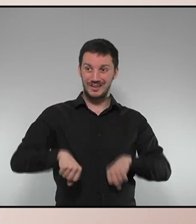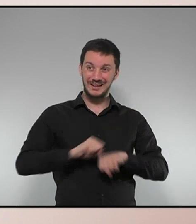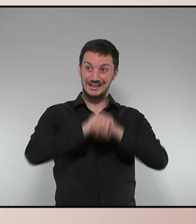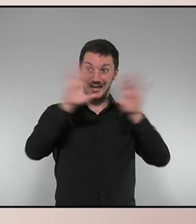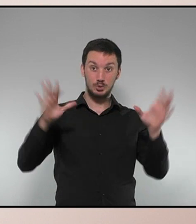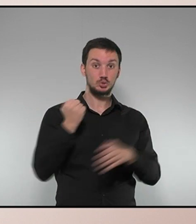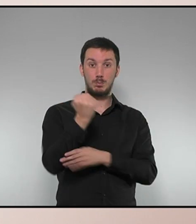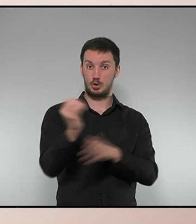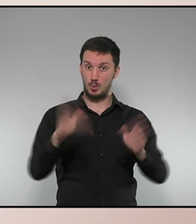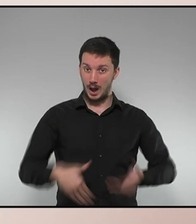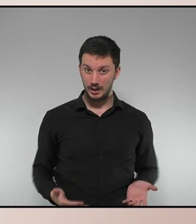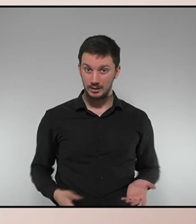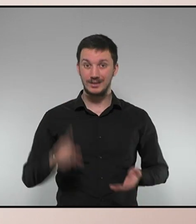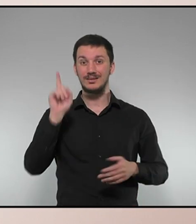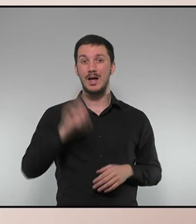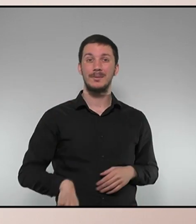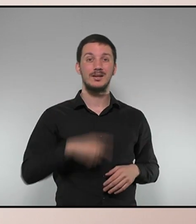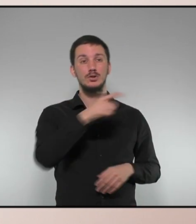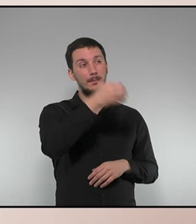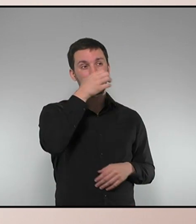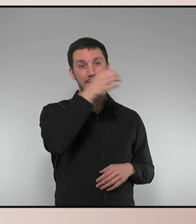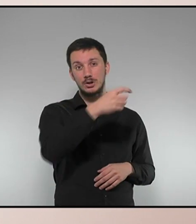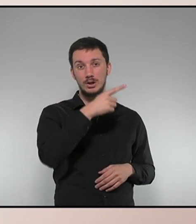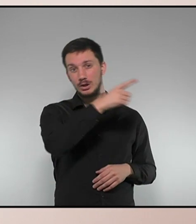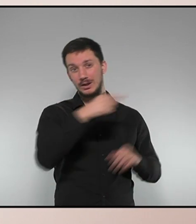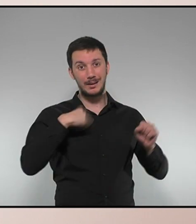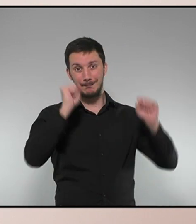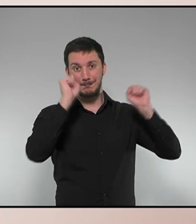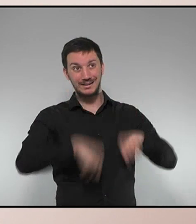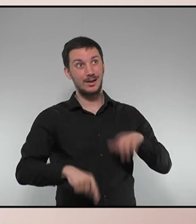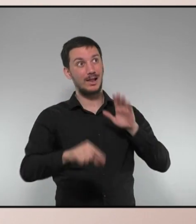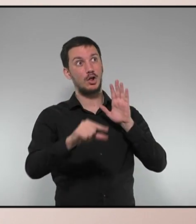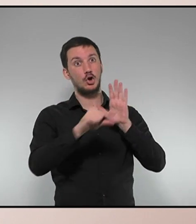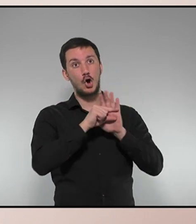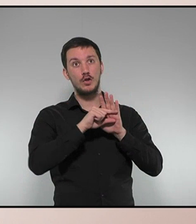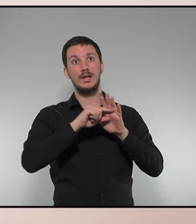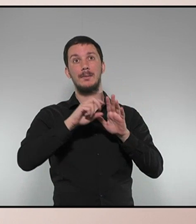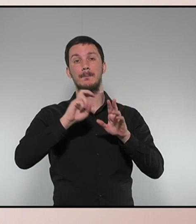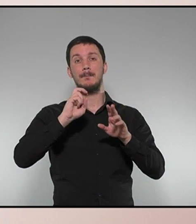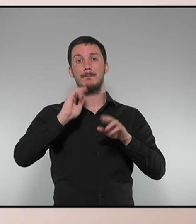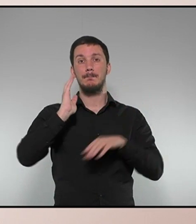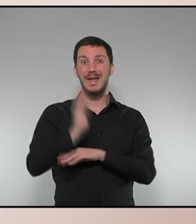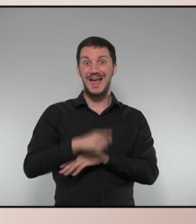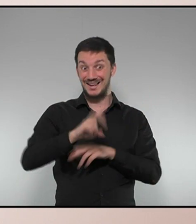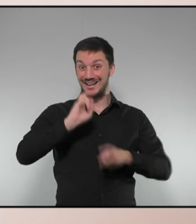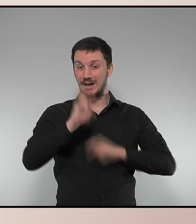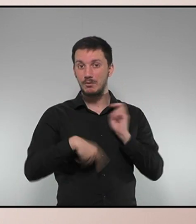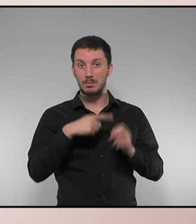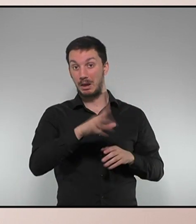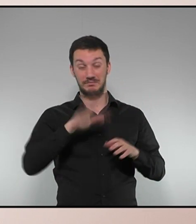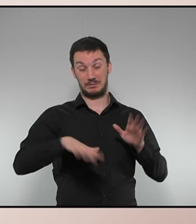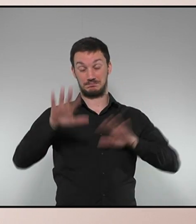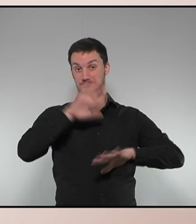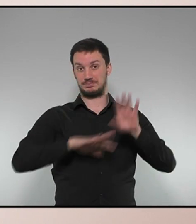té suport i el seu pacte amb el Partit Socialista sobre la reforma del Codi Penal és un despropòsit. Segon,